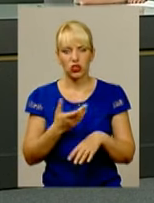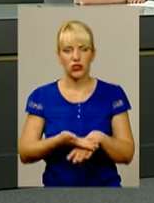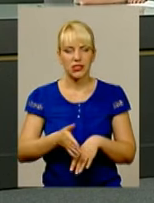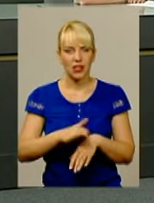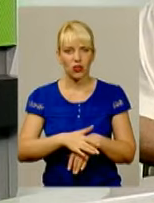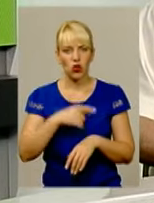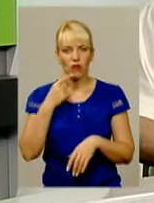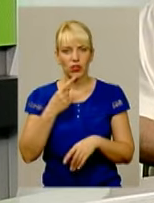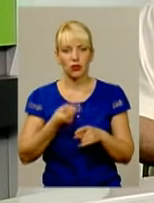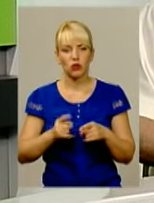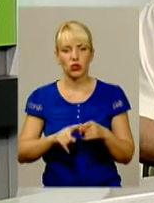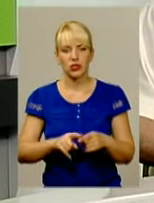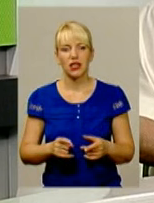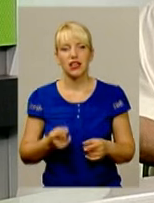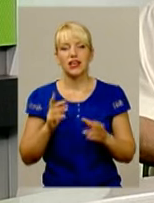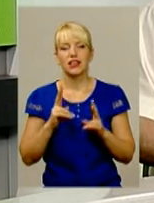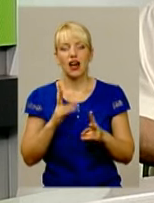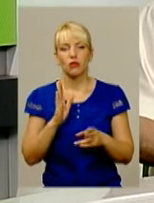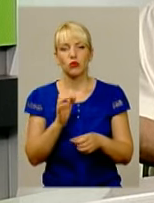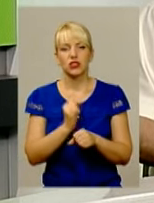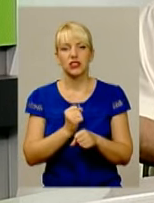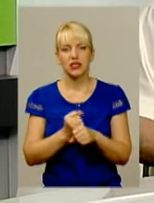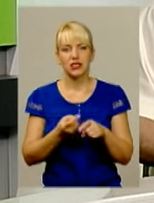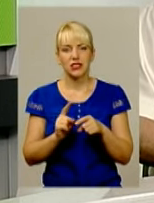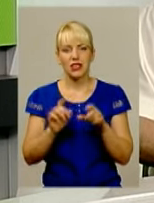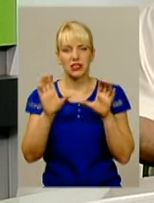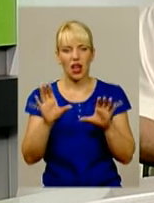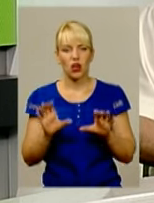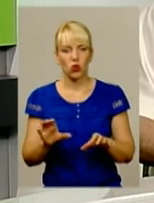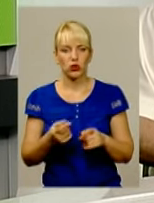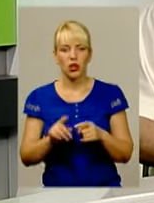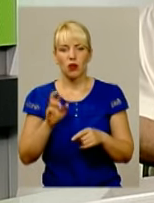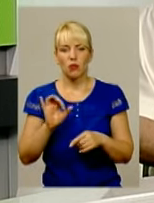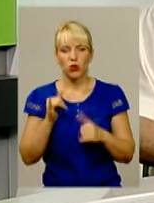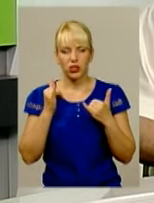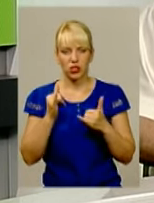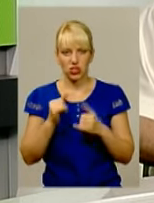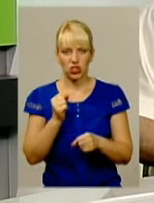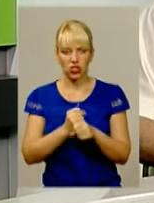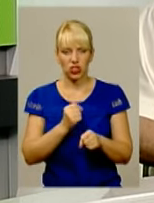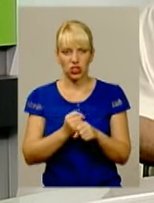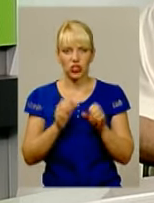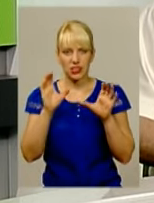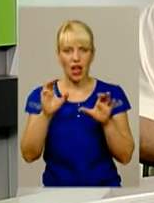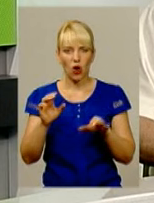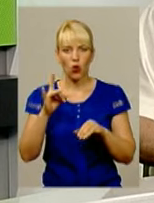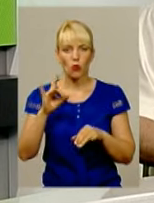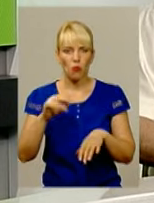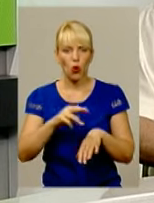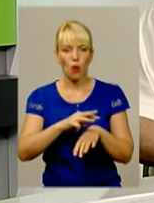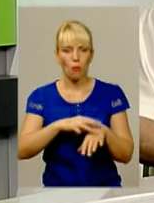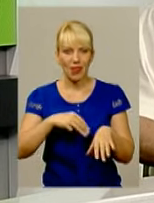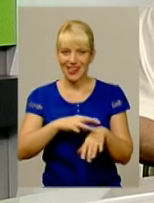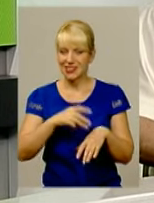про те, як буде діяти цей закон, оскільки, на мій погляд, нинішній діючий закон про міліцію, він теж